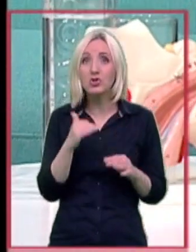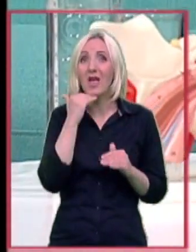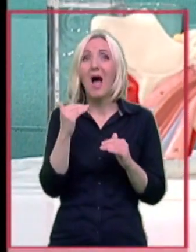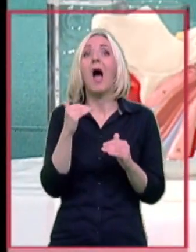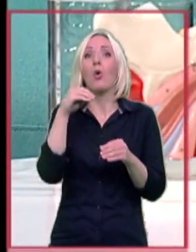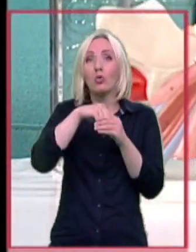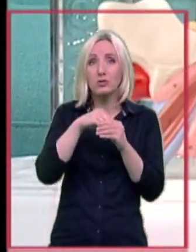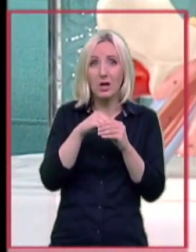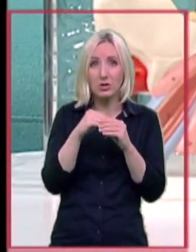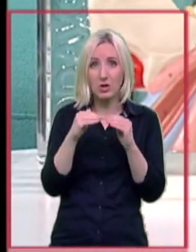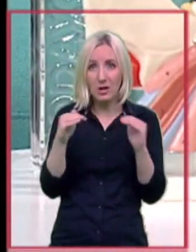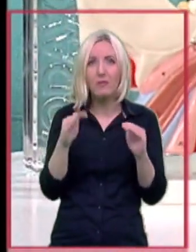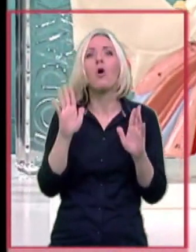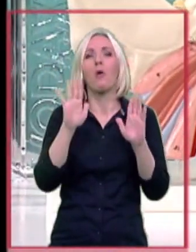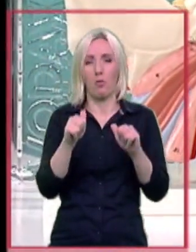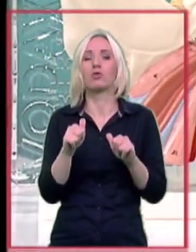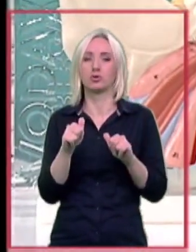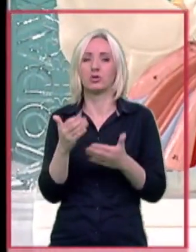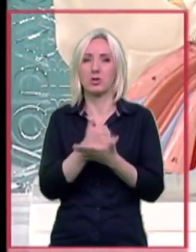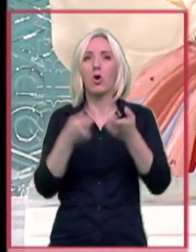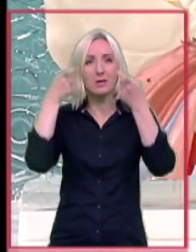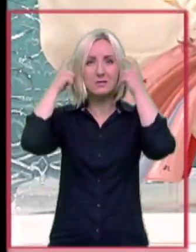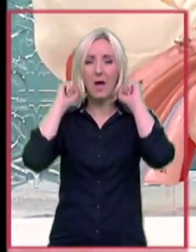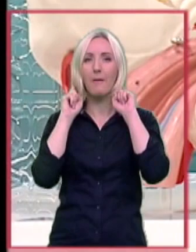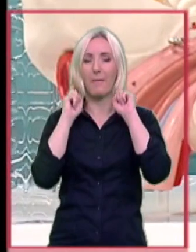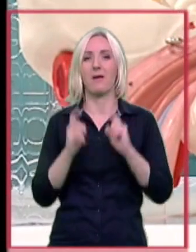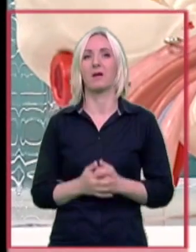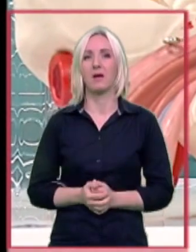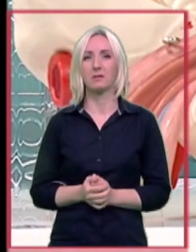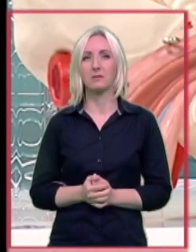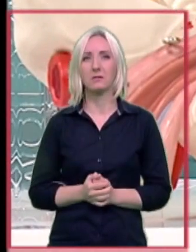unutrašnjeg uvu, onda se tu pomažu slušni amplifikator, odnosno aparati.